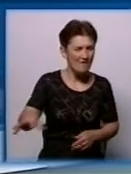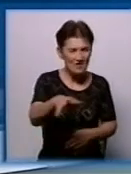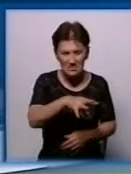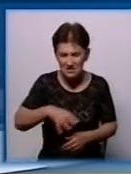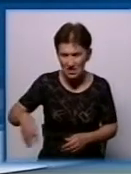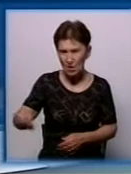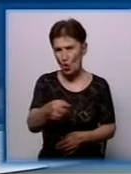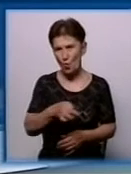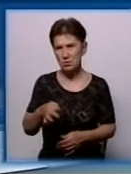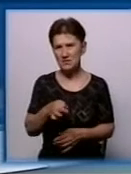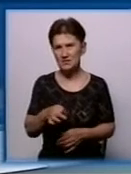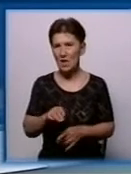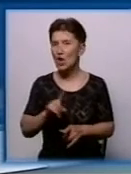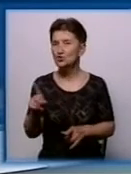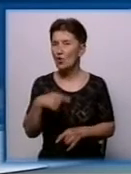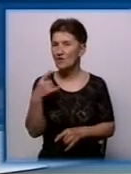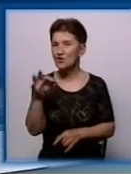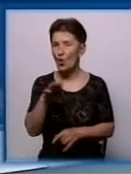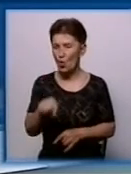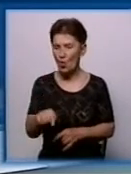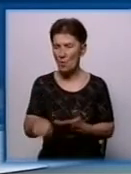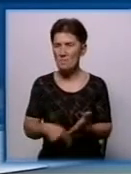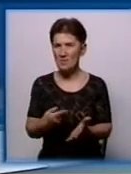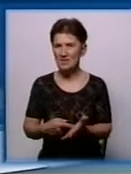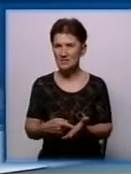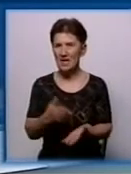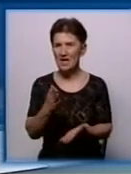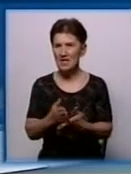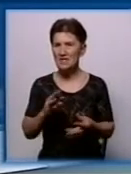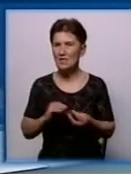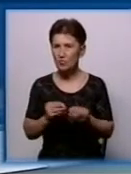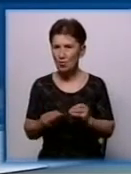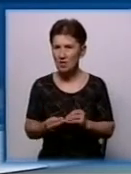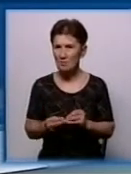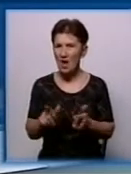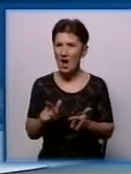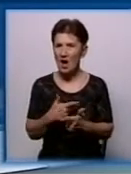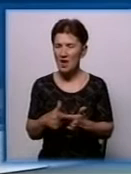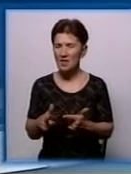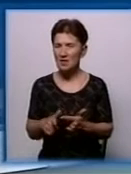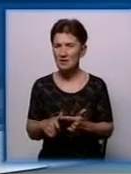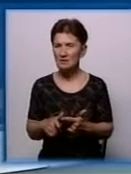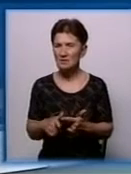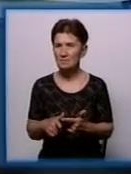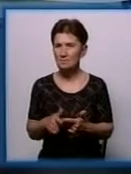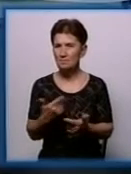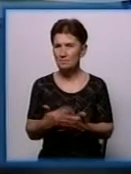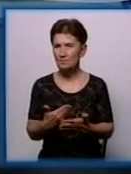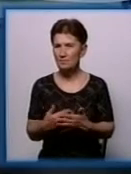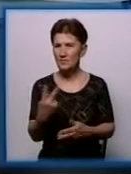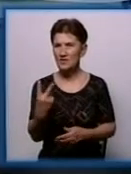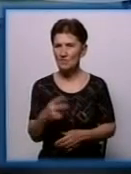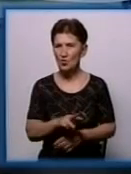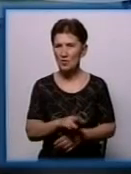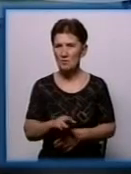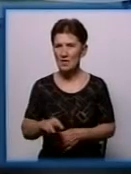є недоліки, є проблеми, але, по-моєму, біля 2 мільйонів вони